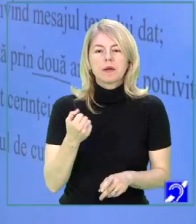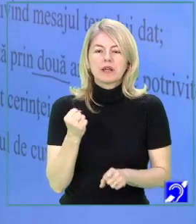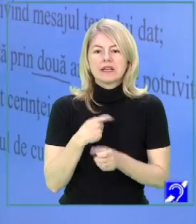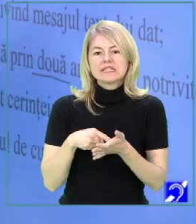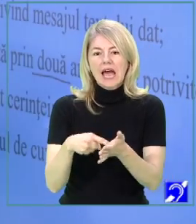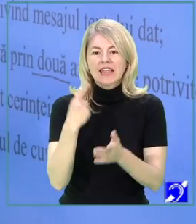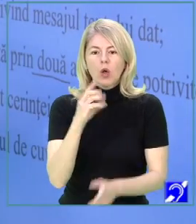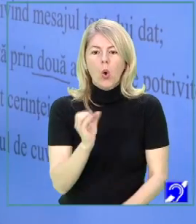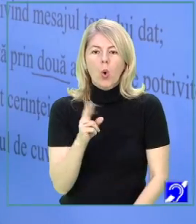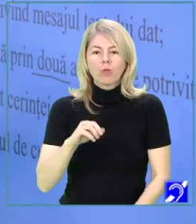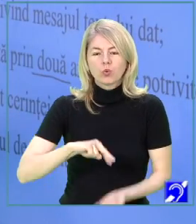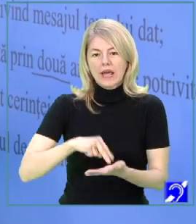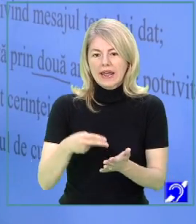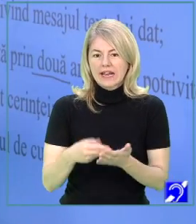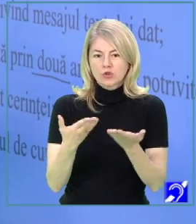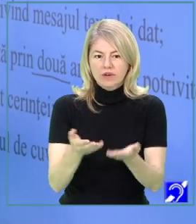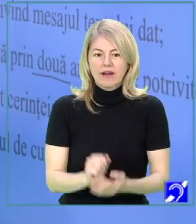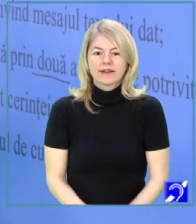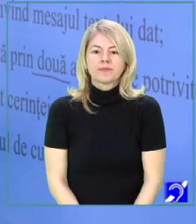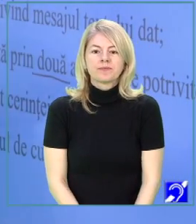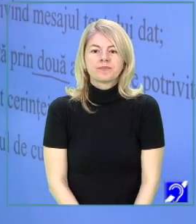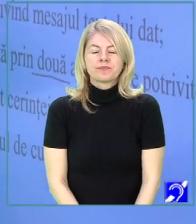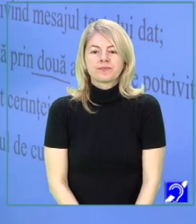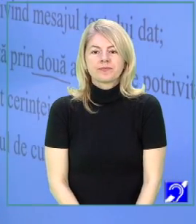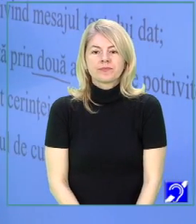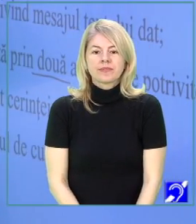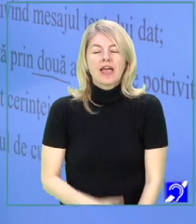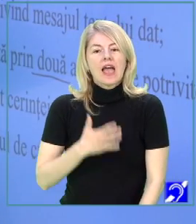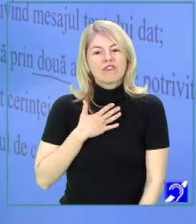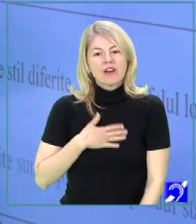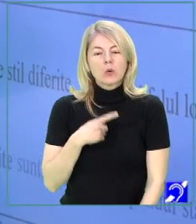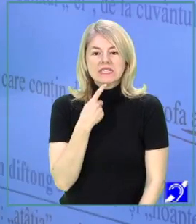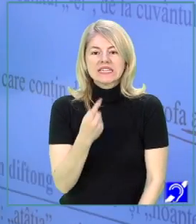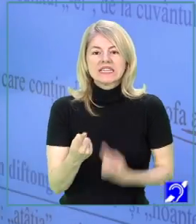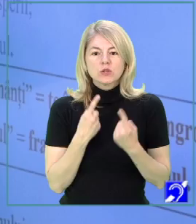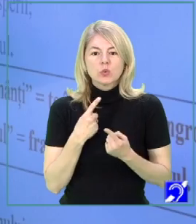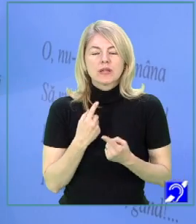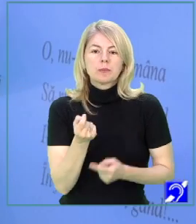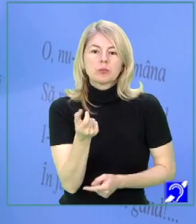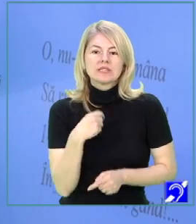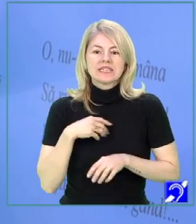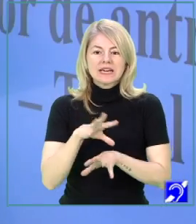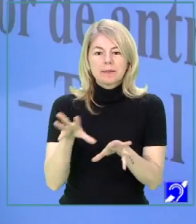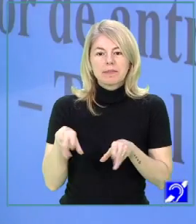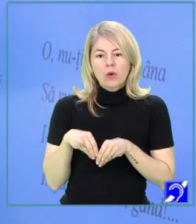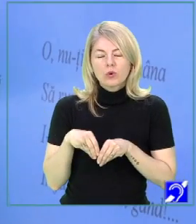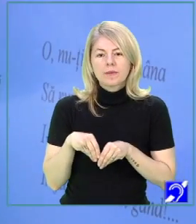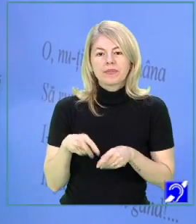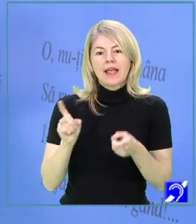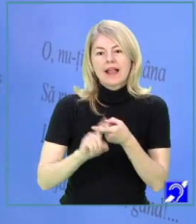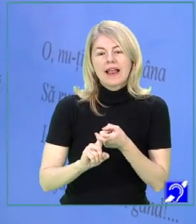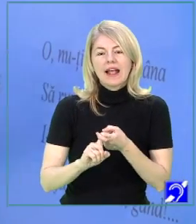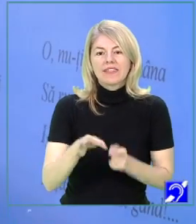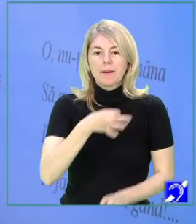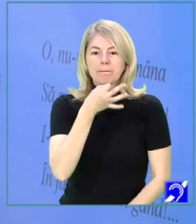să arate o rezolvare completă a acestui subiect, aș vrea să discutăm puțin împreună pe marginea textului.